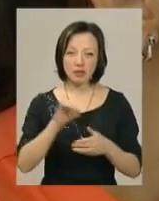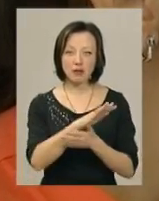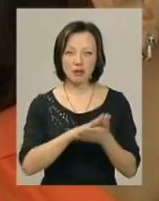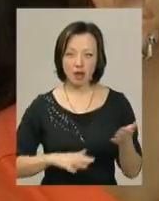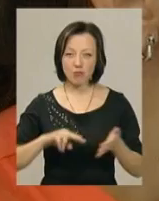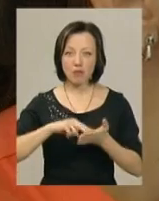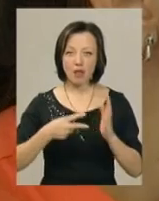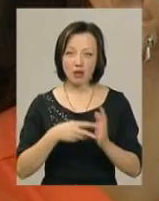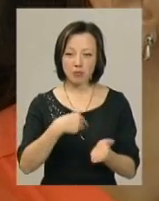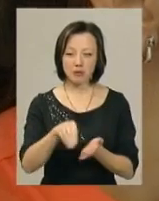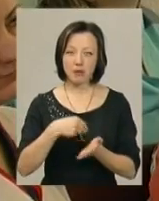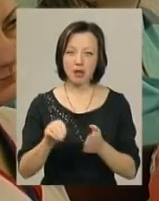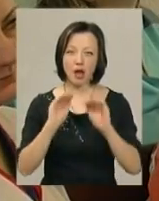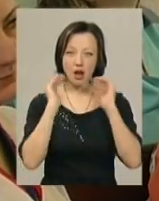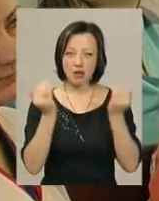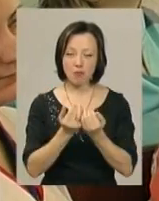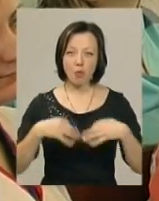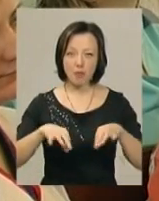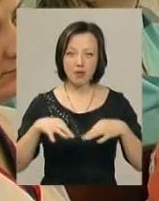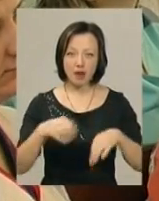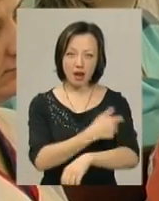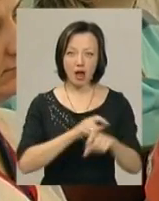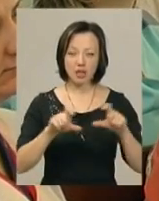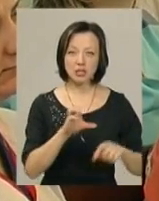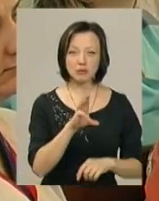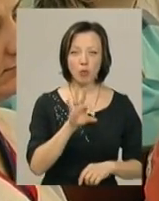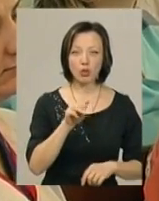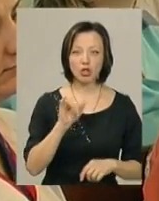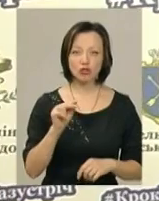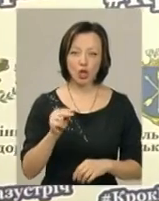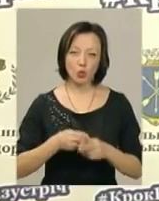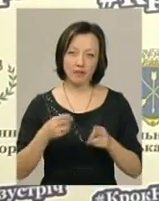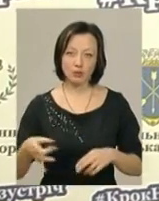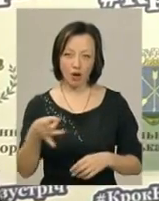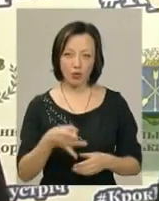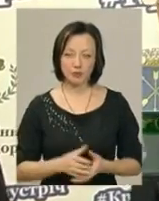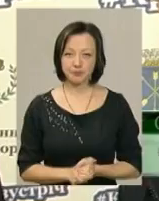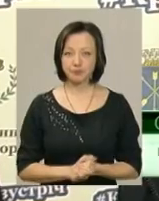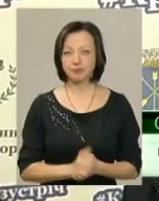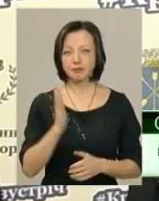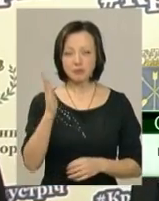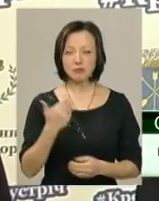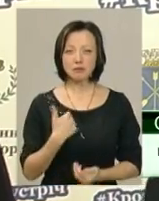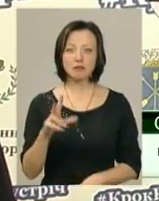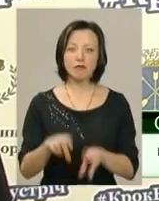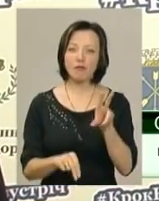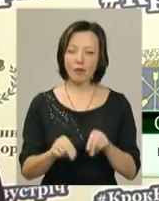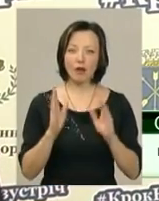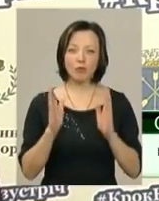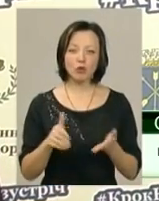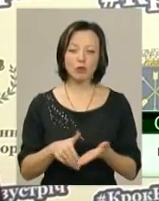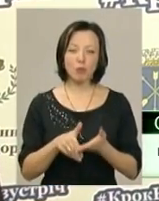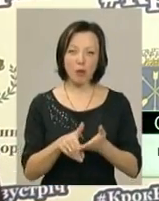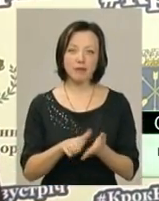надалі. У планах придбання арені мобіля для лікарень у Смотричі Дунаївецького району. В майбутньому, я сподіваюся, ми будемо